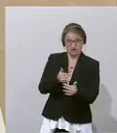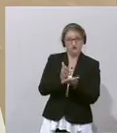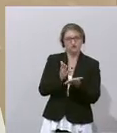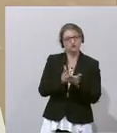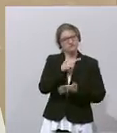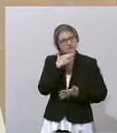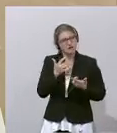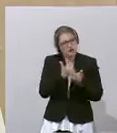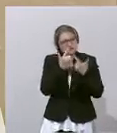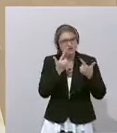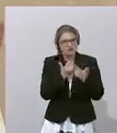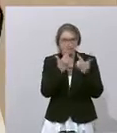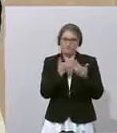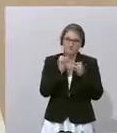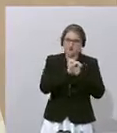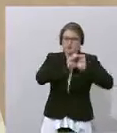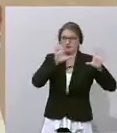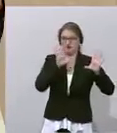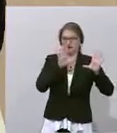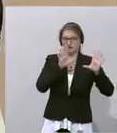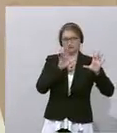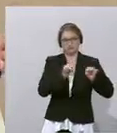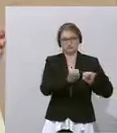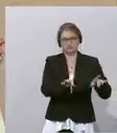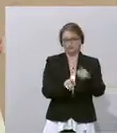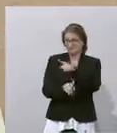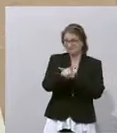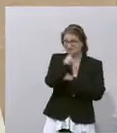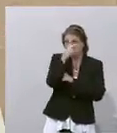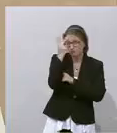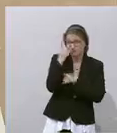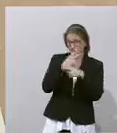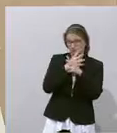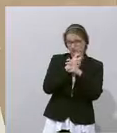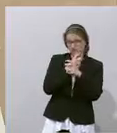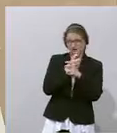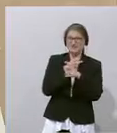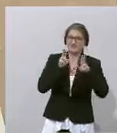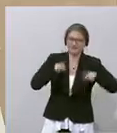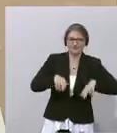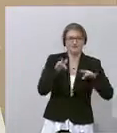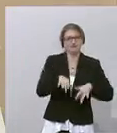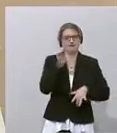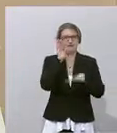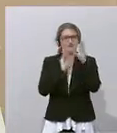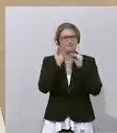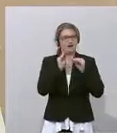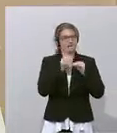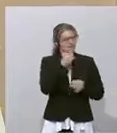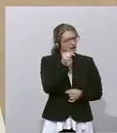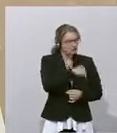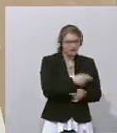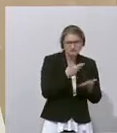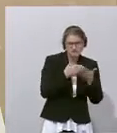Klarheit gibt? Die österreichische Bevölkerung hat ein Recht zu erfahren, was hier passiert ist. Bevor